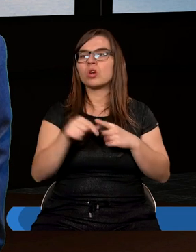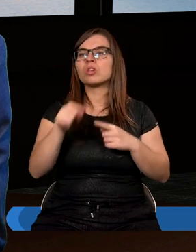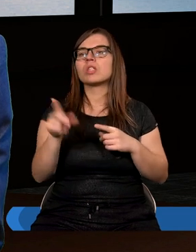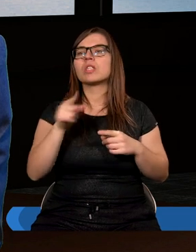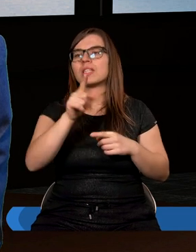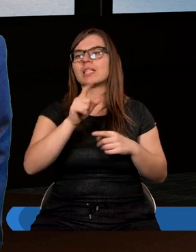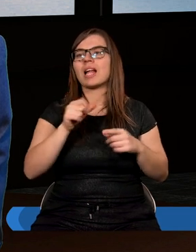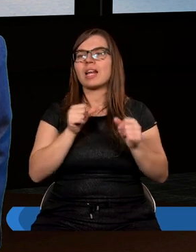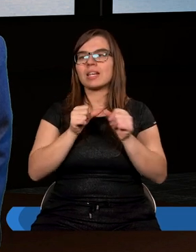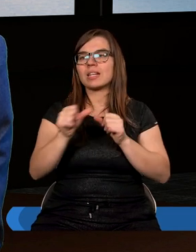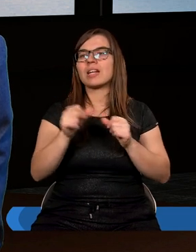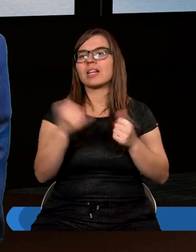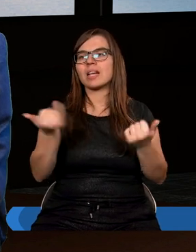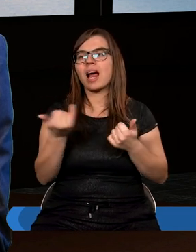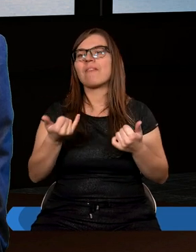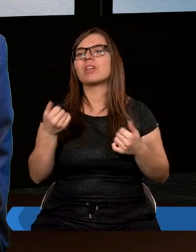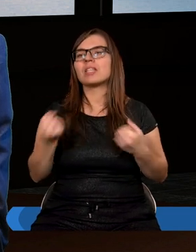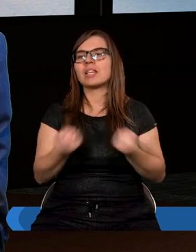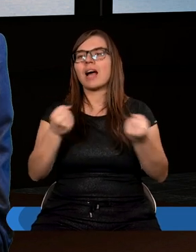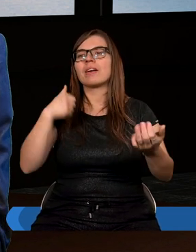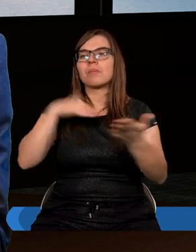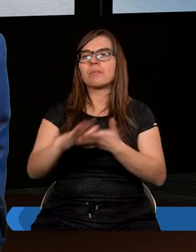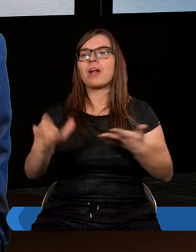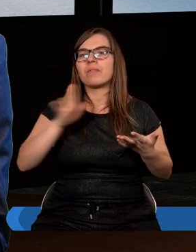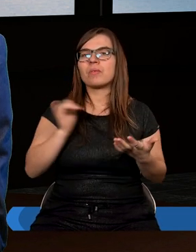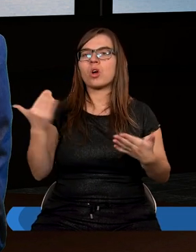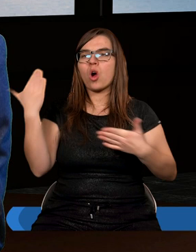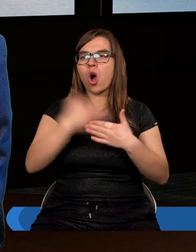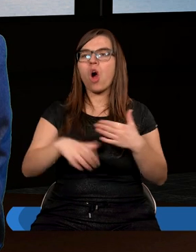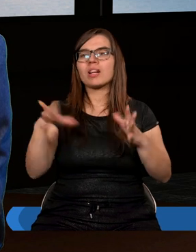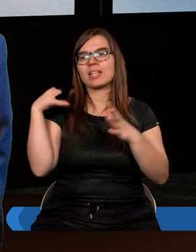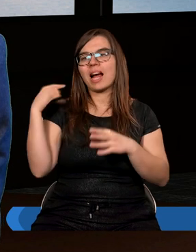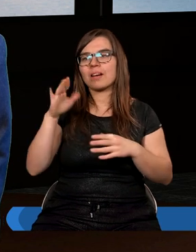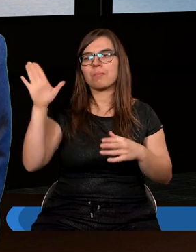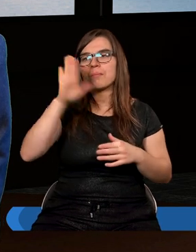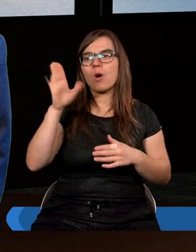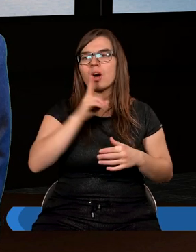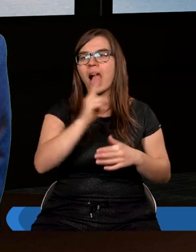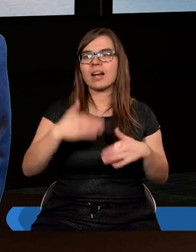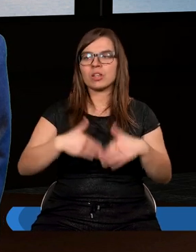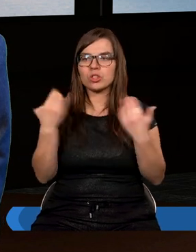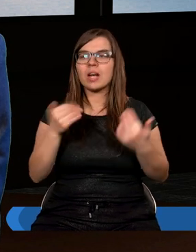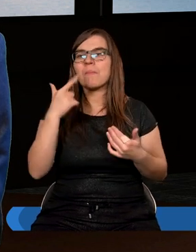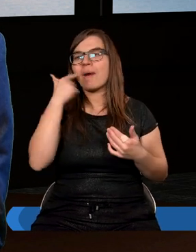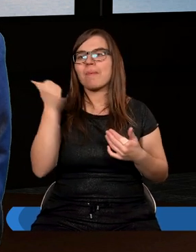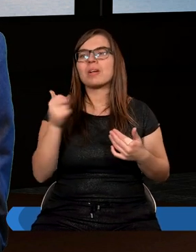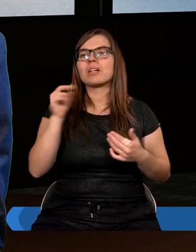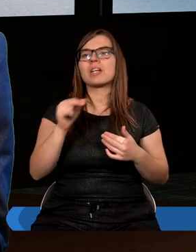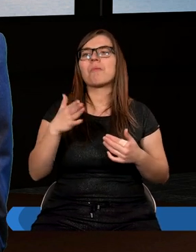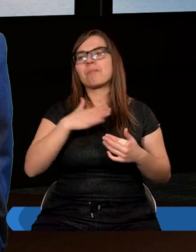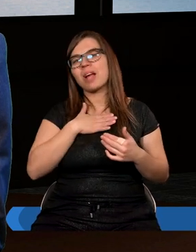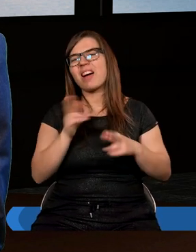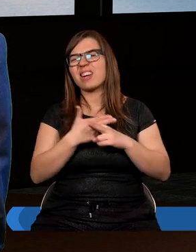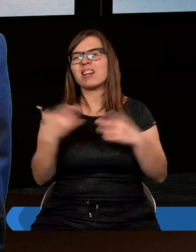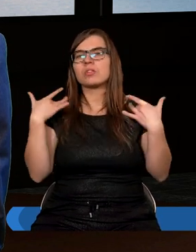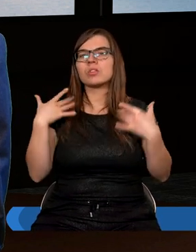każdy dzień staram się zaczynać, przeżywać i kończyć z nim. Pamiętam, że miałem